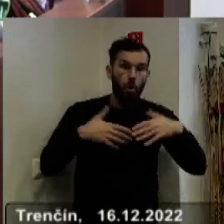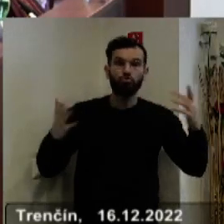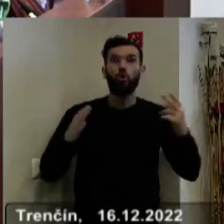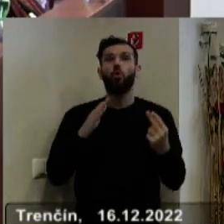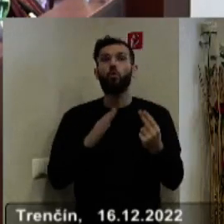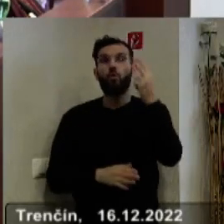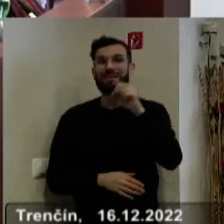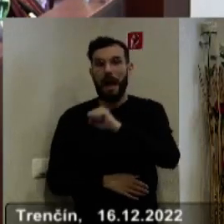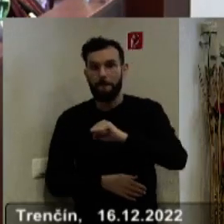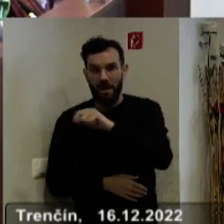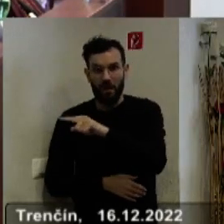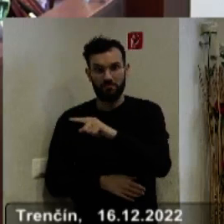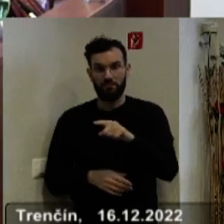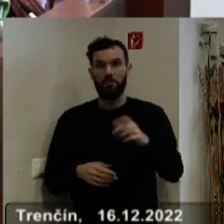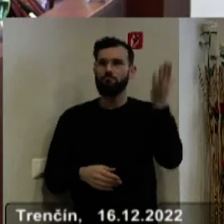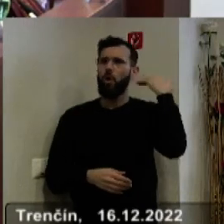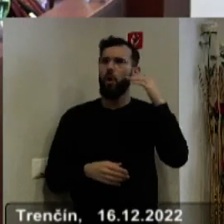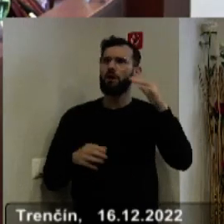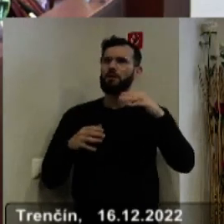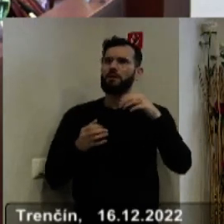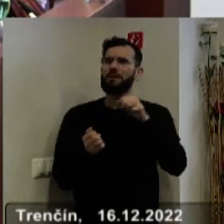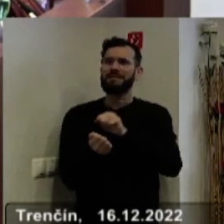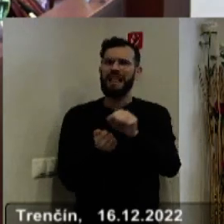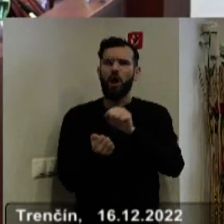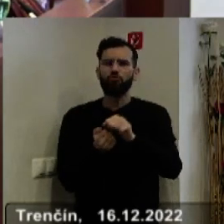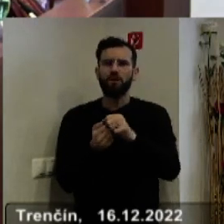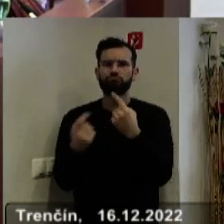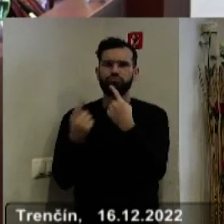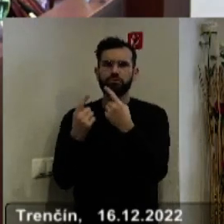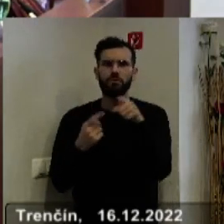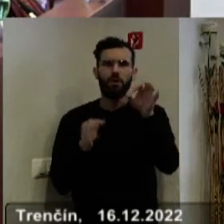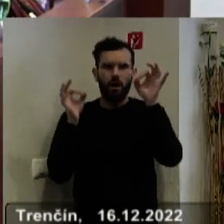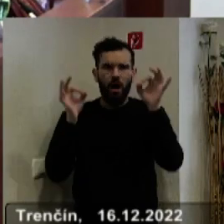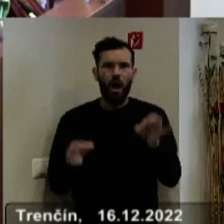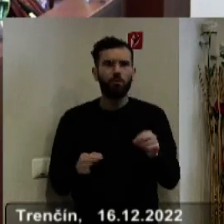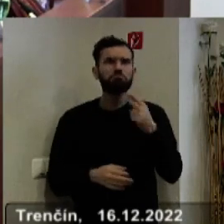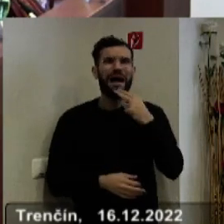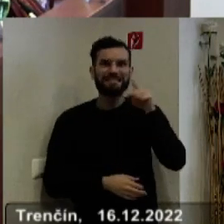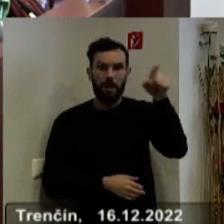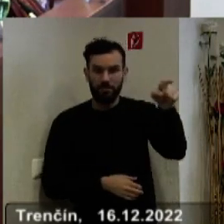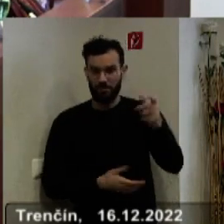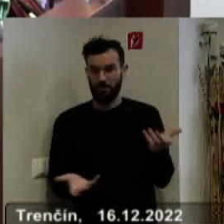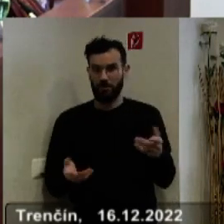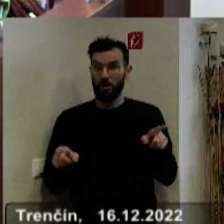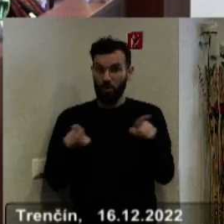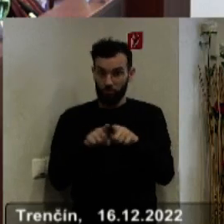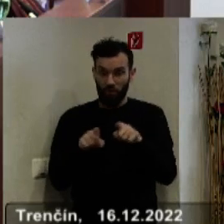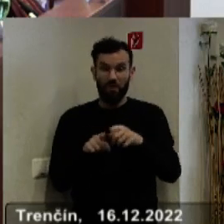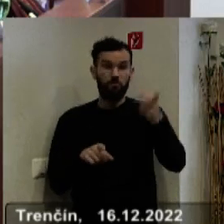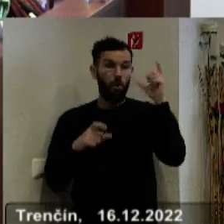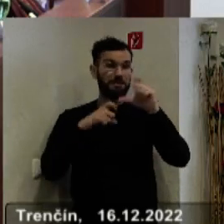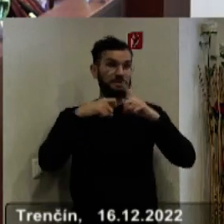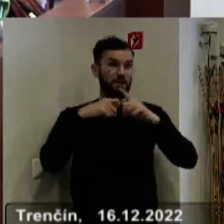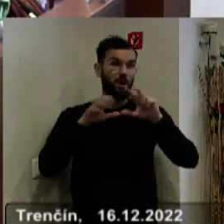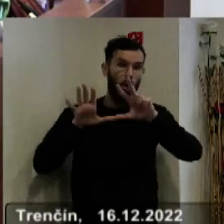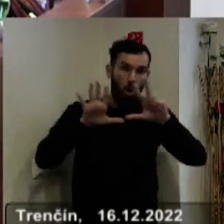tlačovku minulý týždeň v Bánskej Bystrici a predtým týždeň spoločne boli aj ZMOS, aj Únia miest, aj SK 8.